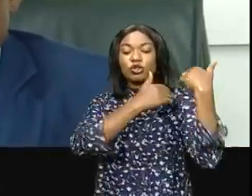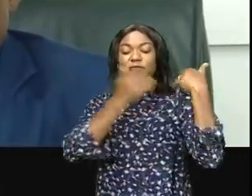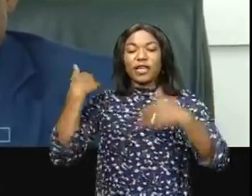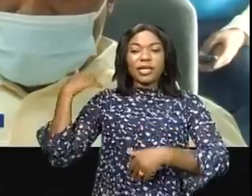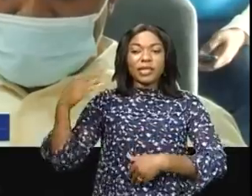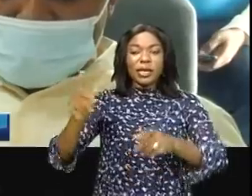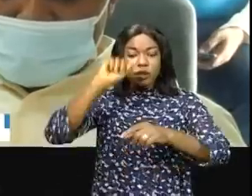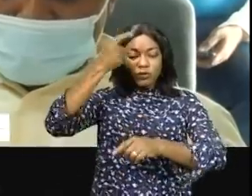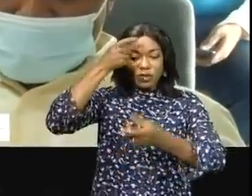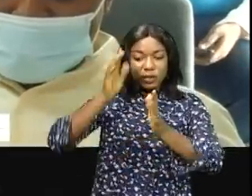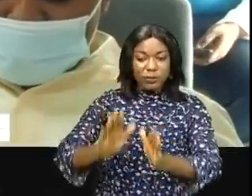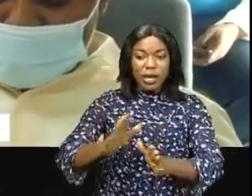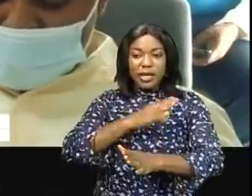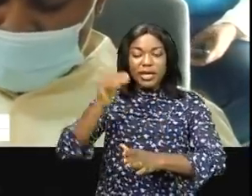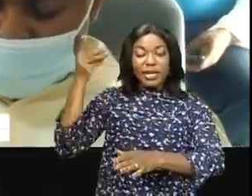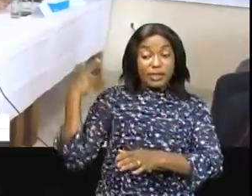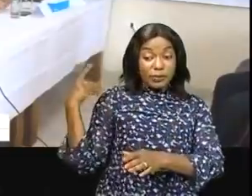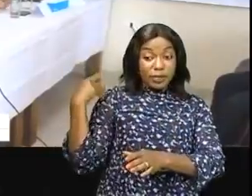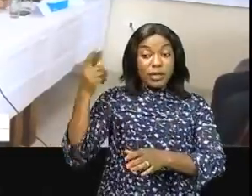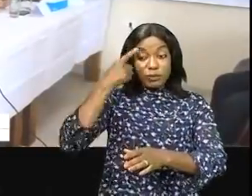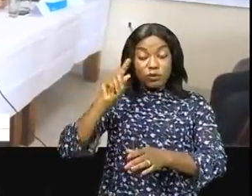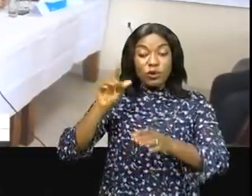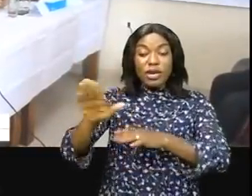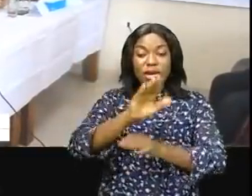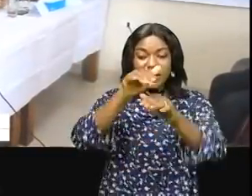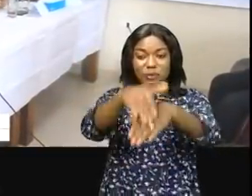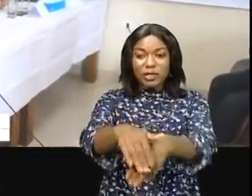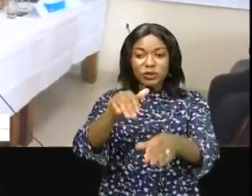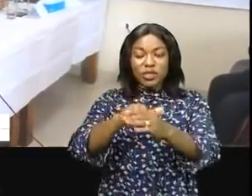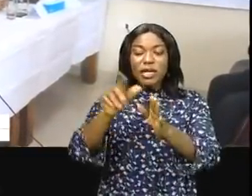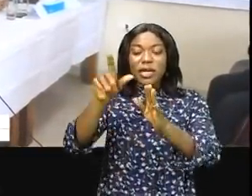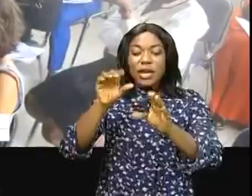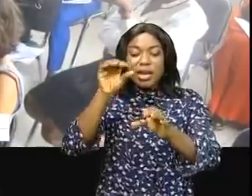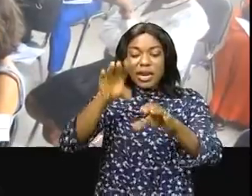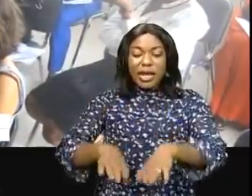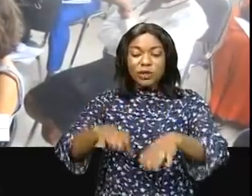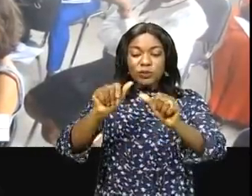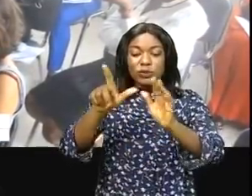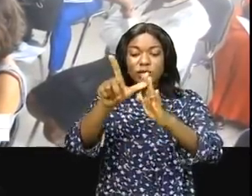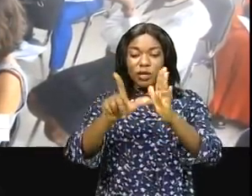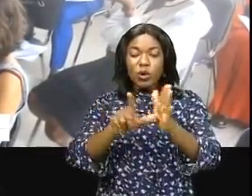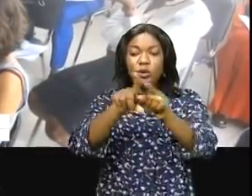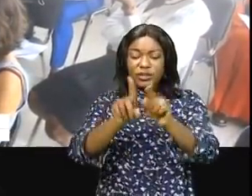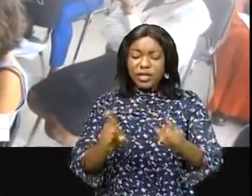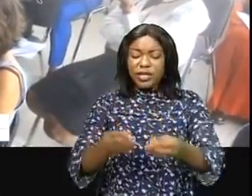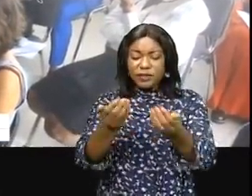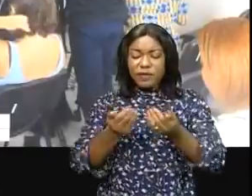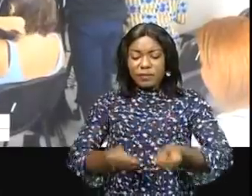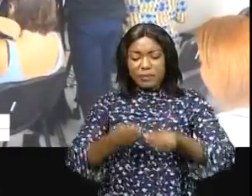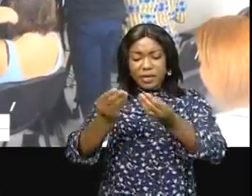'État, les gouvernements, les élus du peuple pour leur implication. Ces derniers pensent mettre en place des stratégies